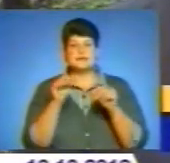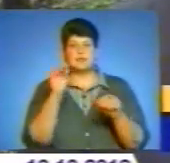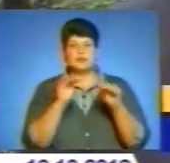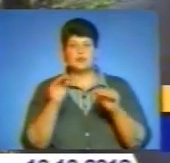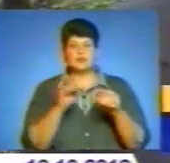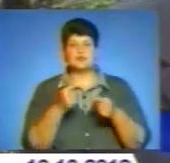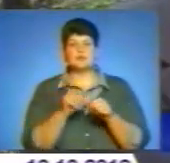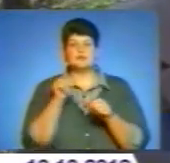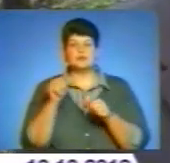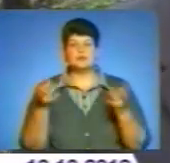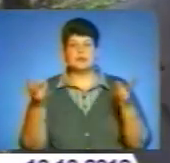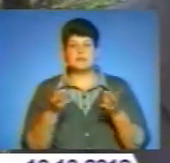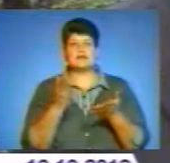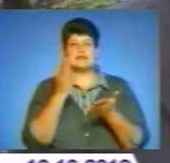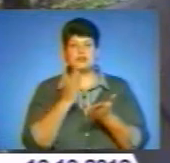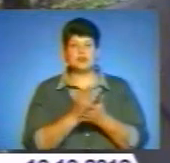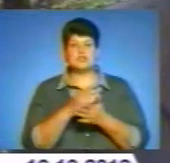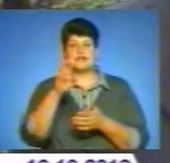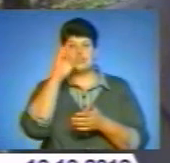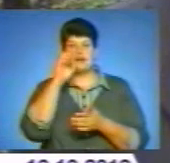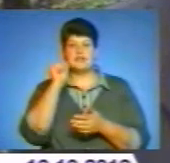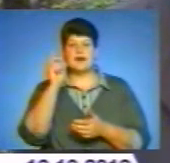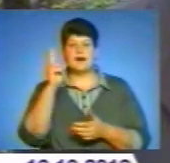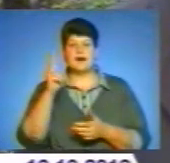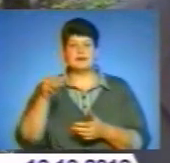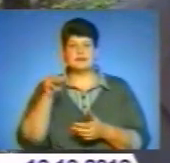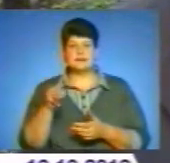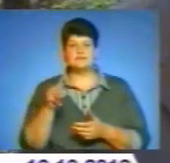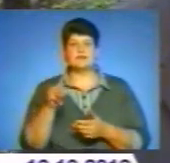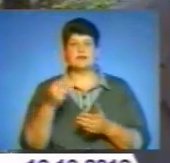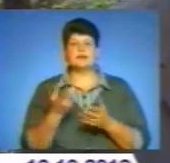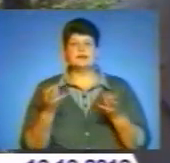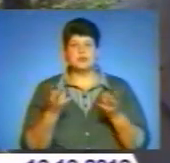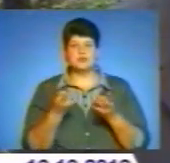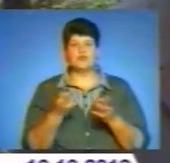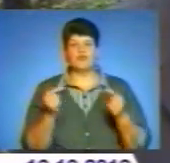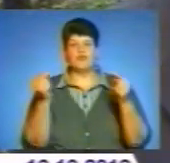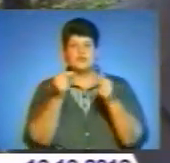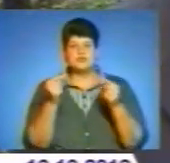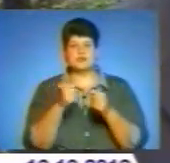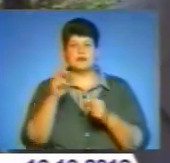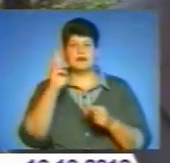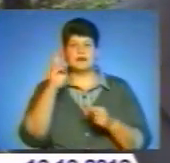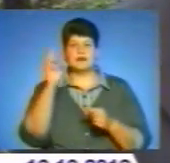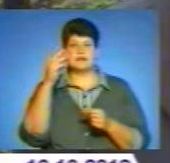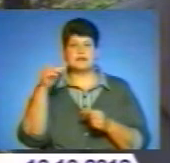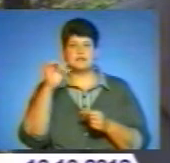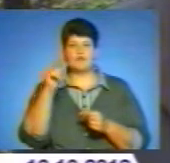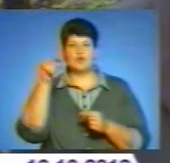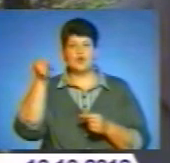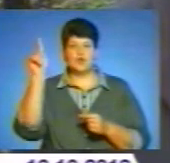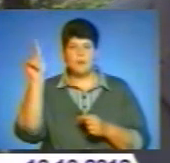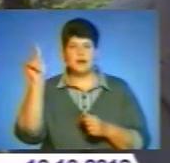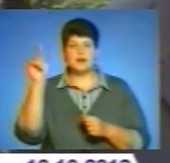раніше в цю процедуру входило не тільки переобмір земельної ділянки, складання технічної документації з еплеустрою, Крім цього, треба було на існуючий